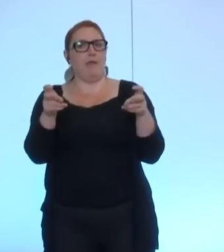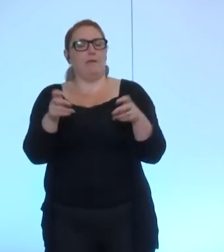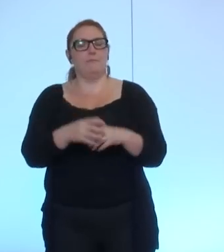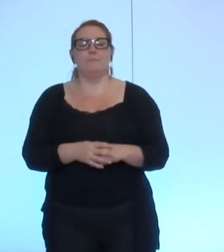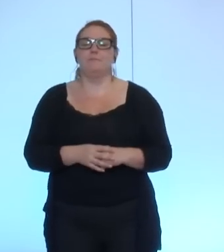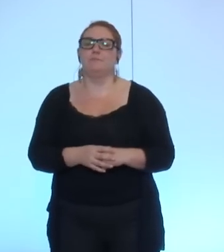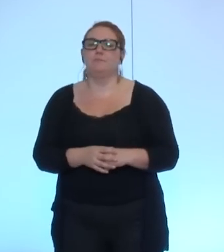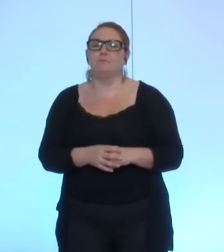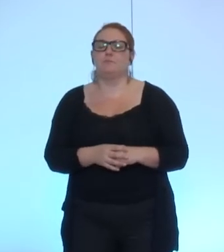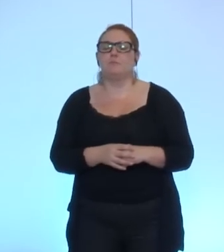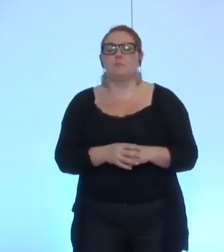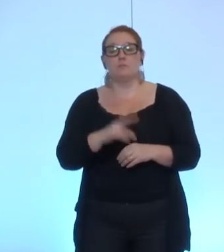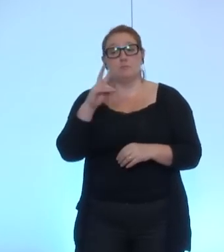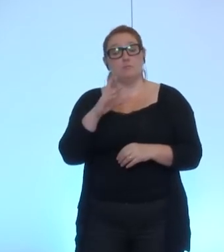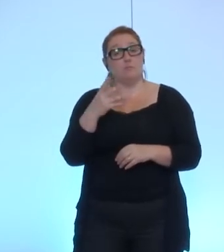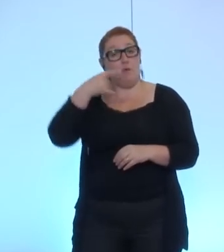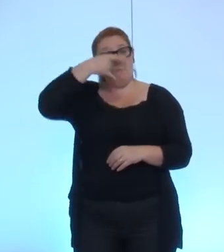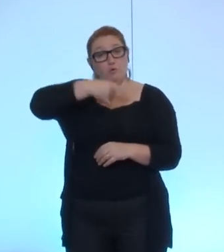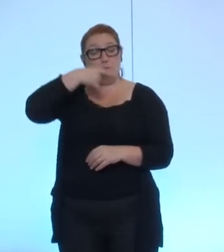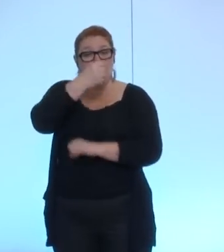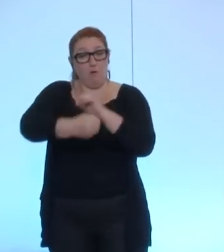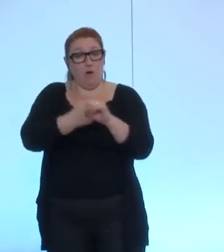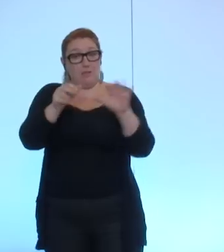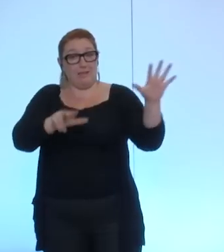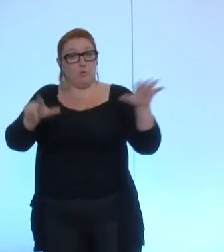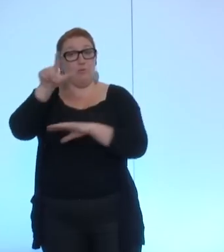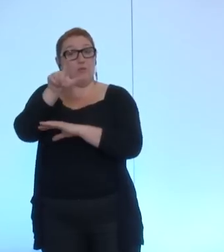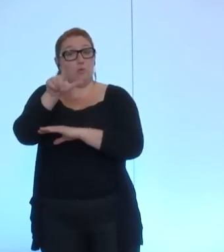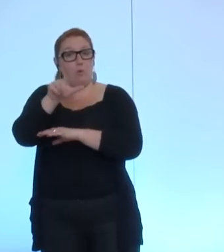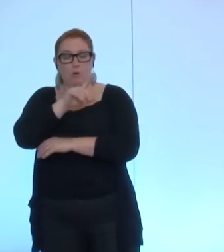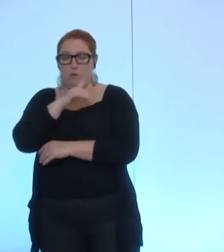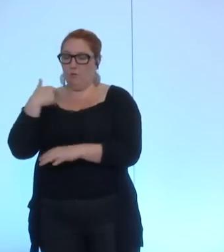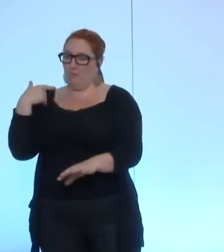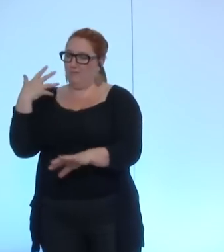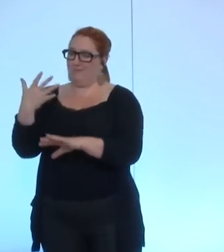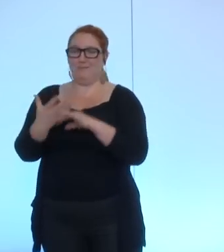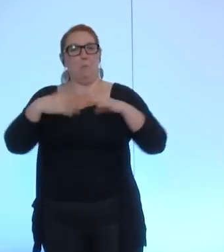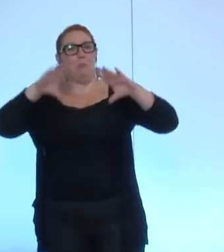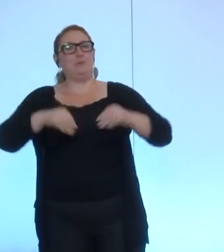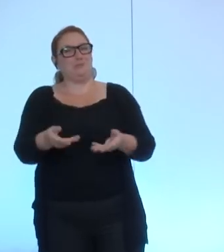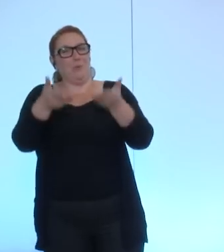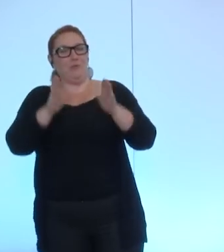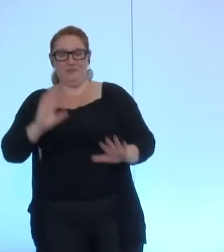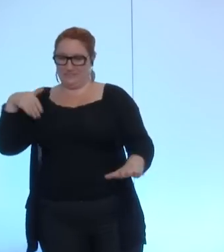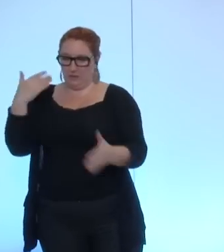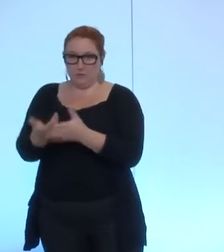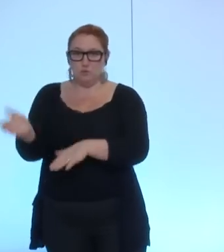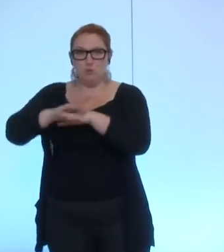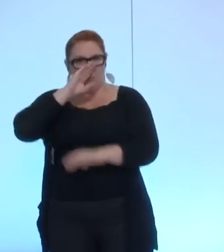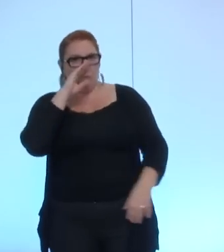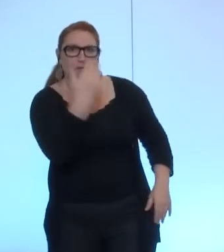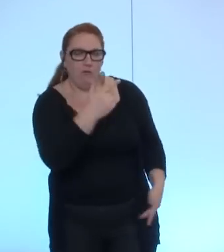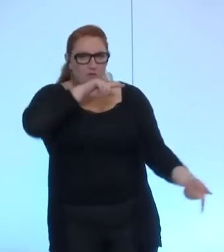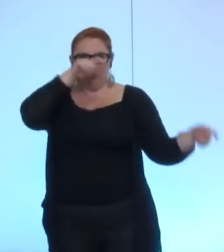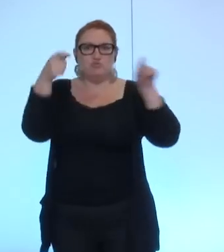précédent institué par François Mitterrand en 1982 et qui est depuis la position officielle de la France sur la scène internationale et